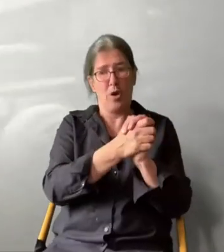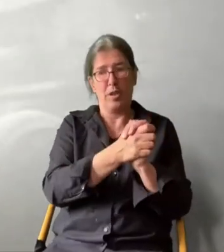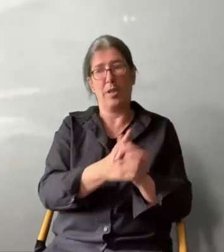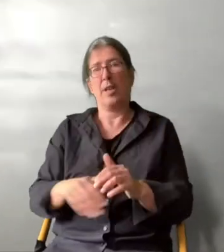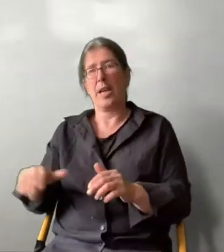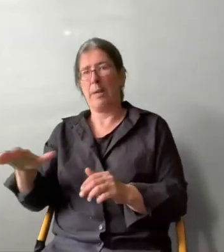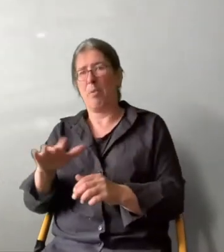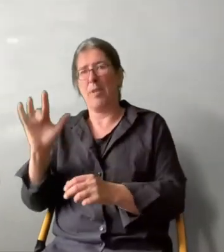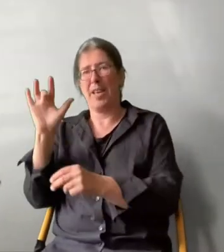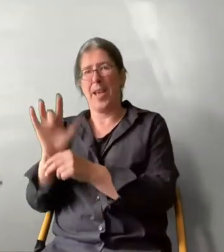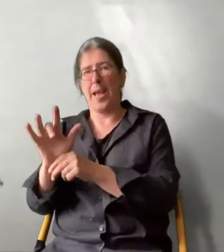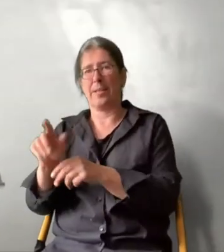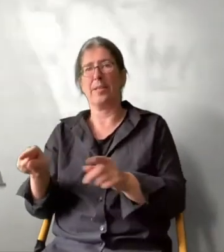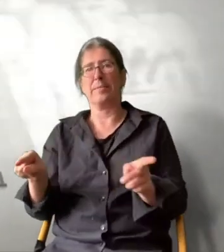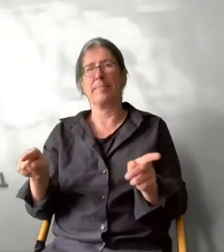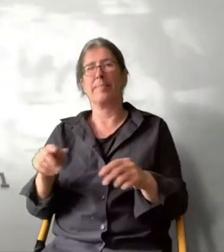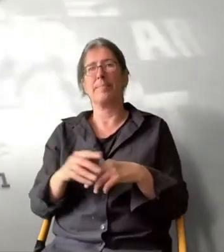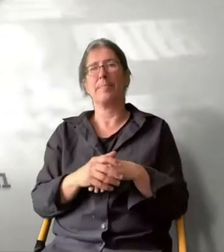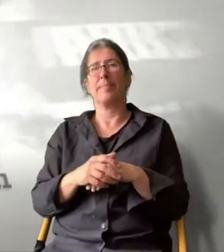und Gegner.